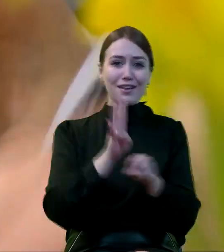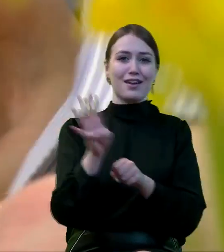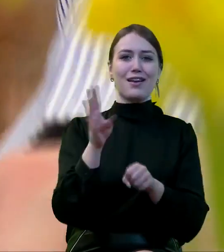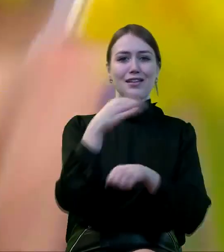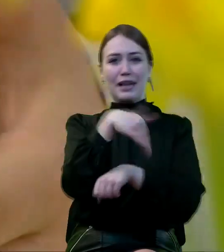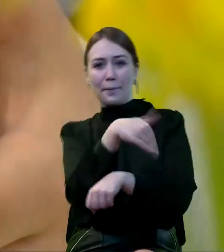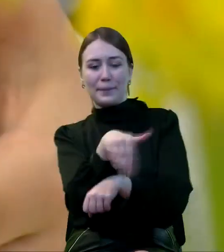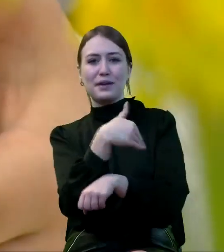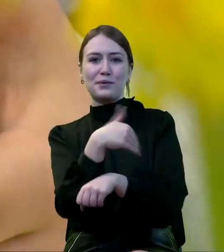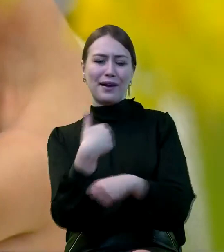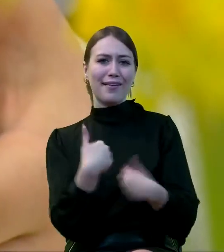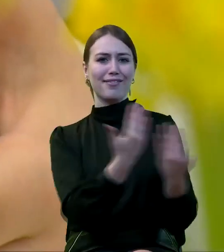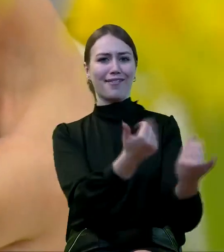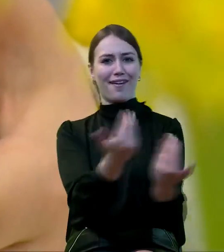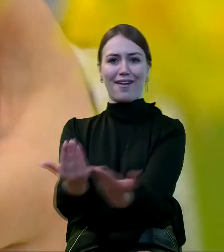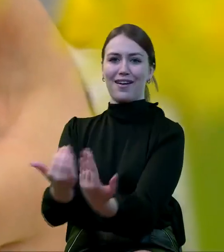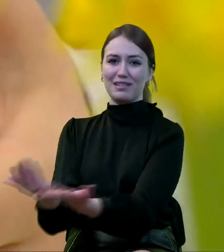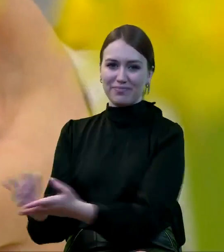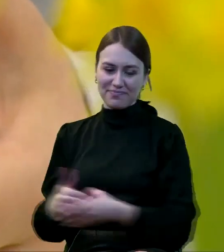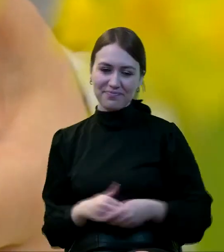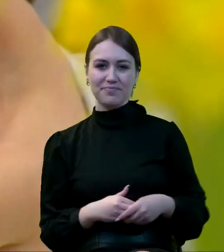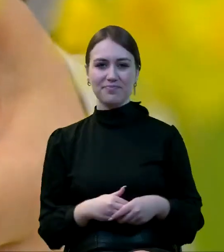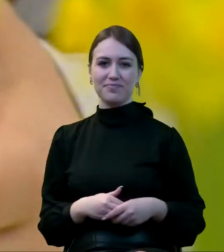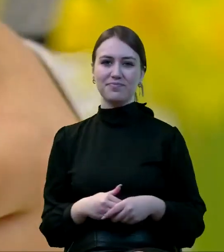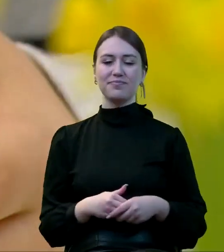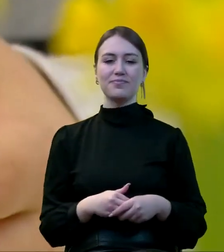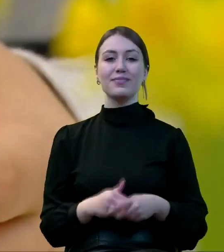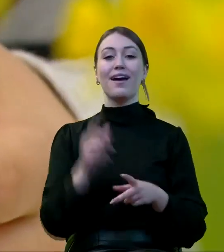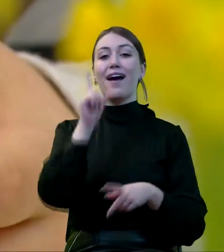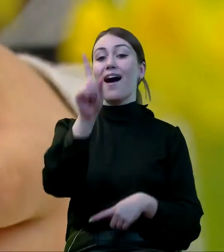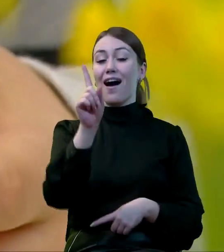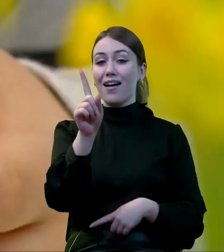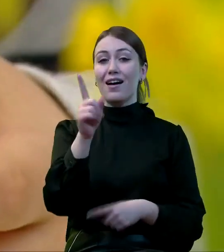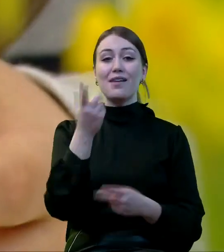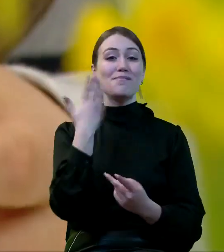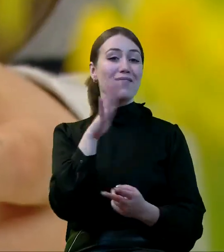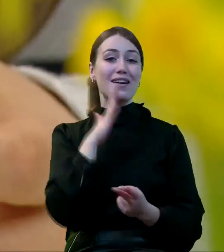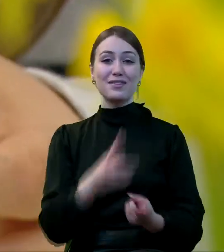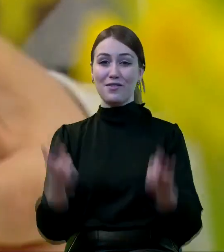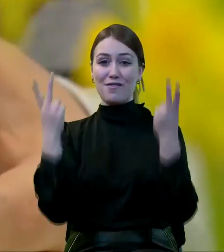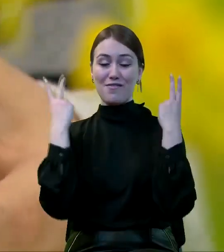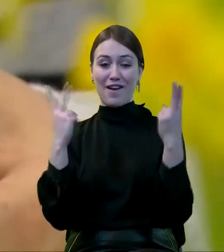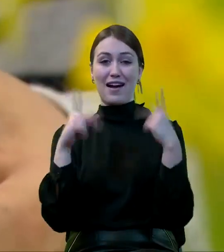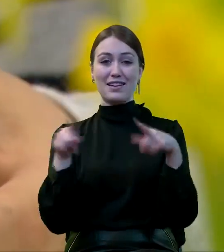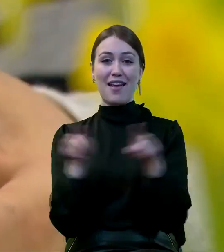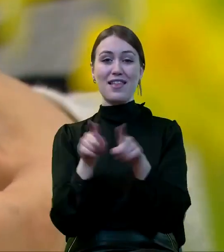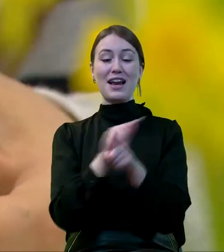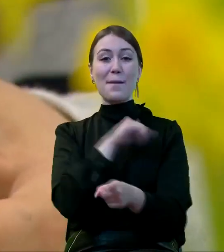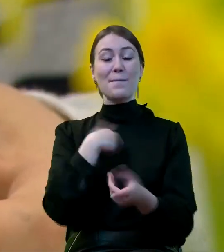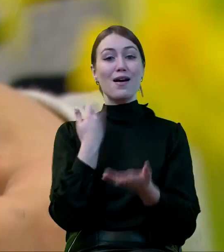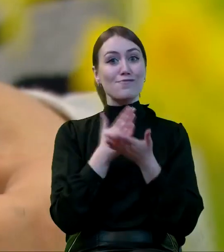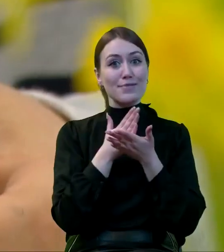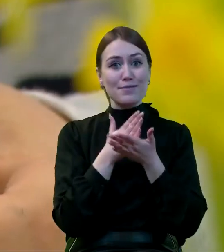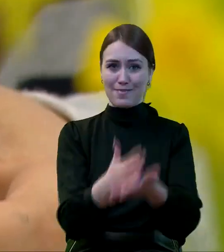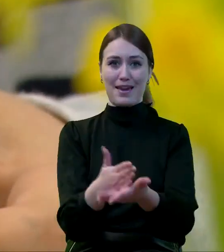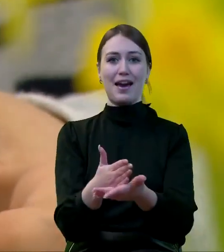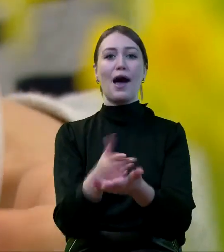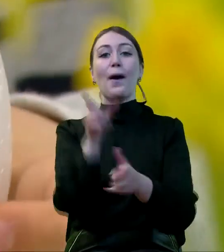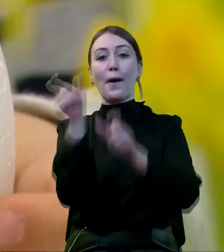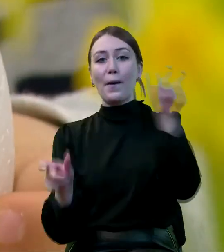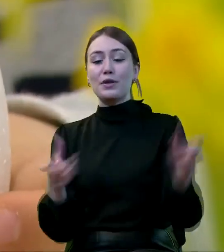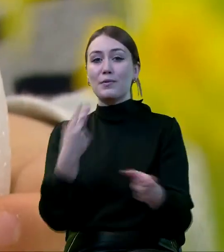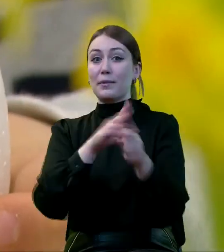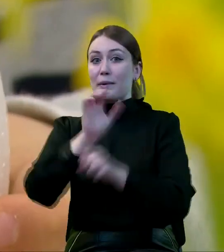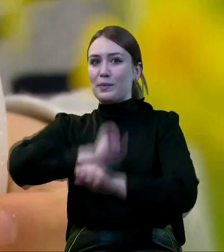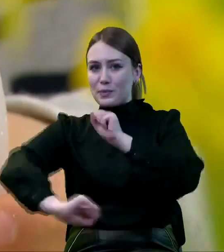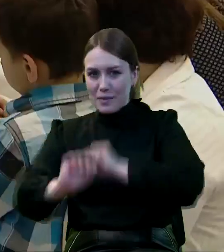14 emeryturę. Ale dla nas bardzo ważne jest także wsparcie dla osób